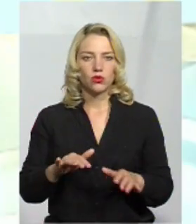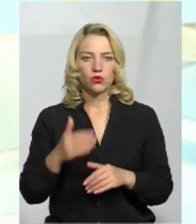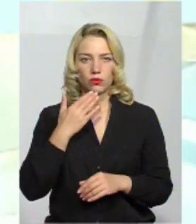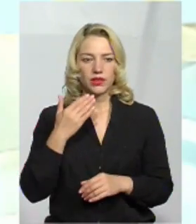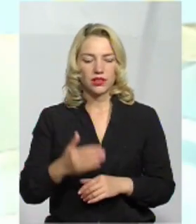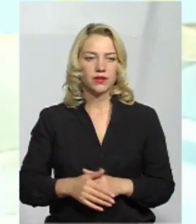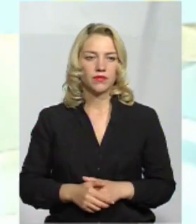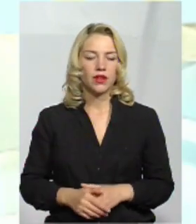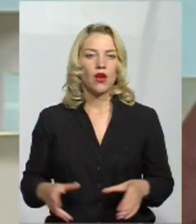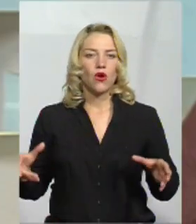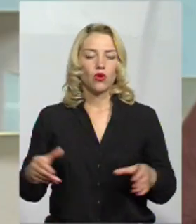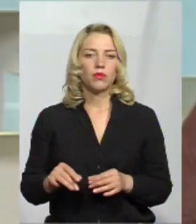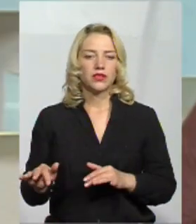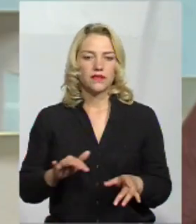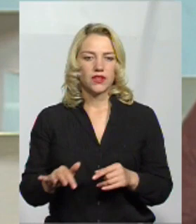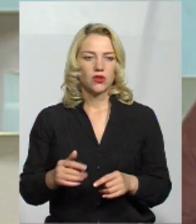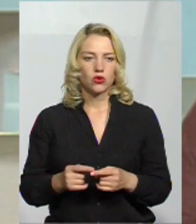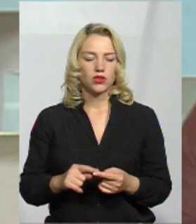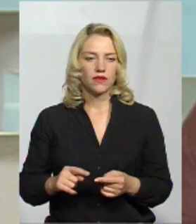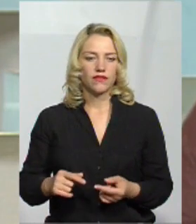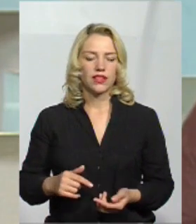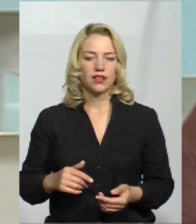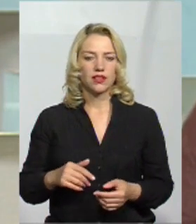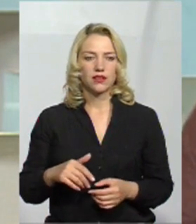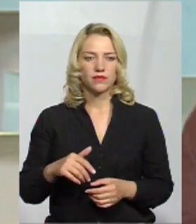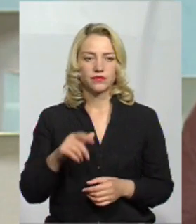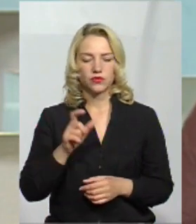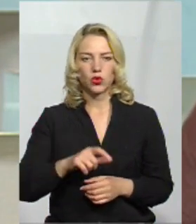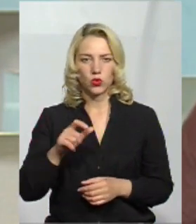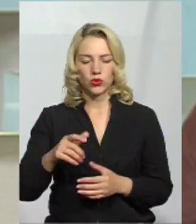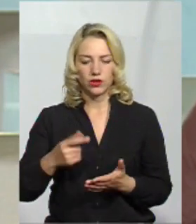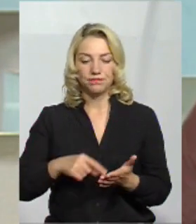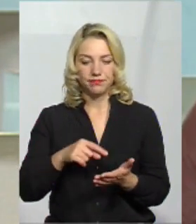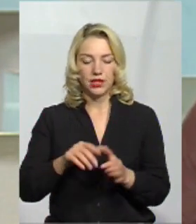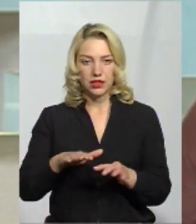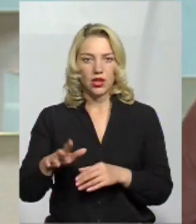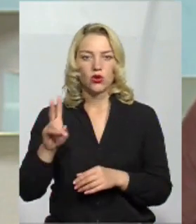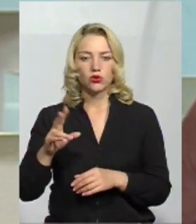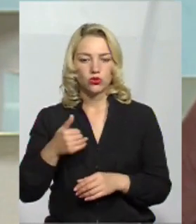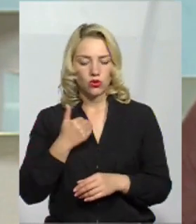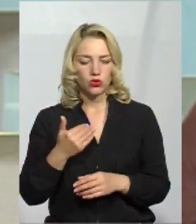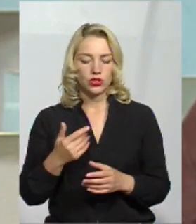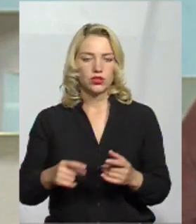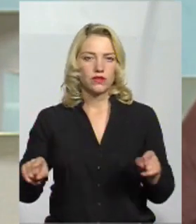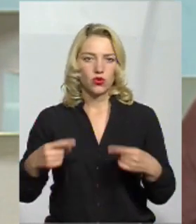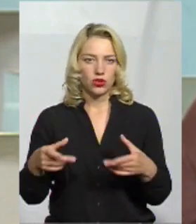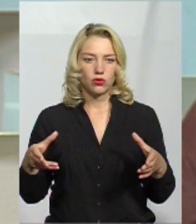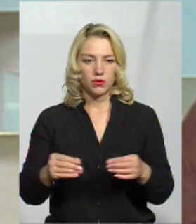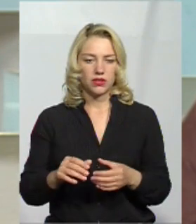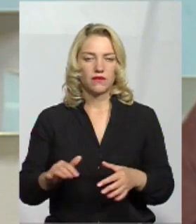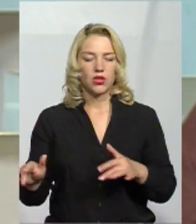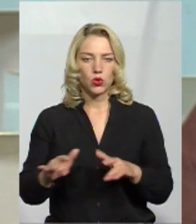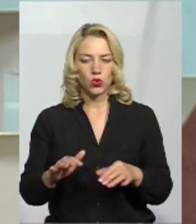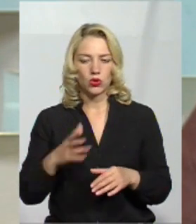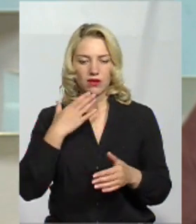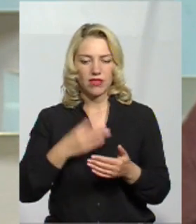питання? Кооперативний рух відносно громадянин місцевих. Якщо вони бажають створити кооперативний рух за власні